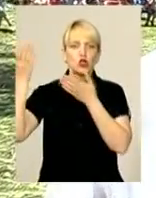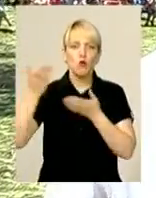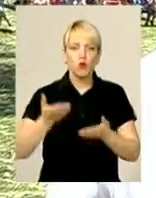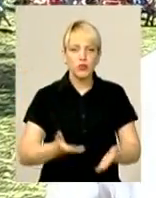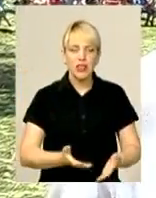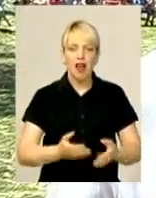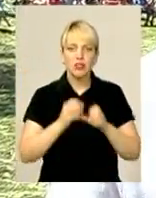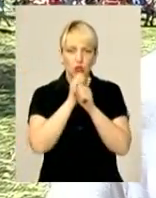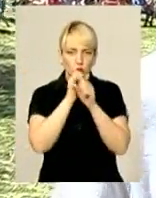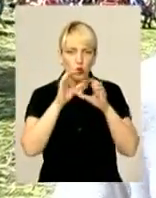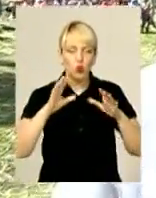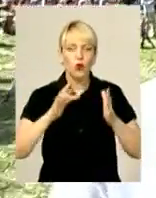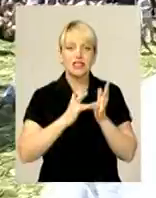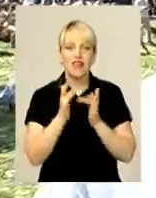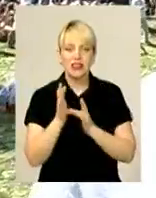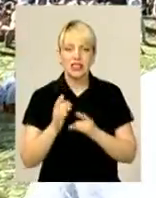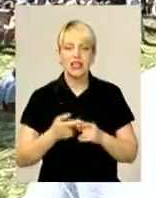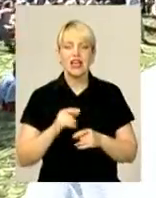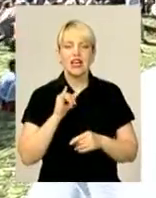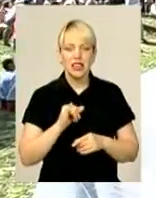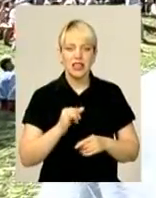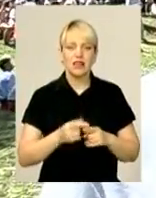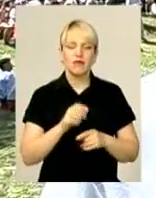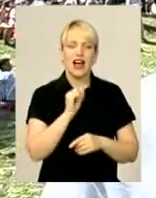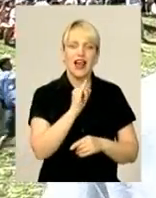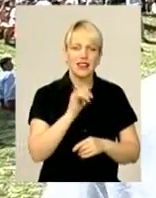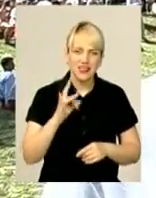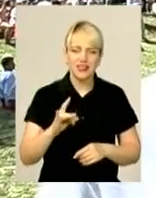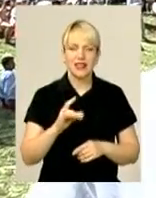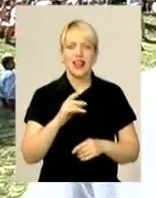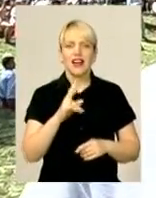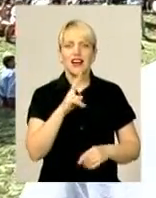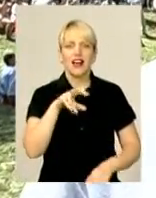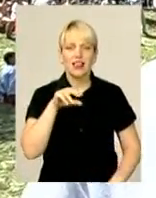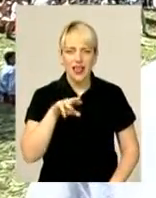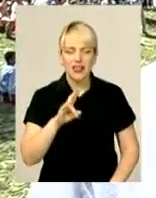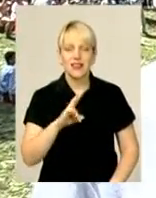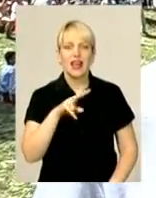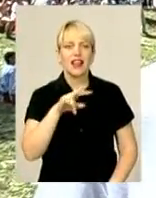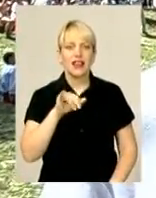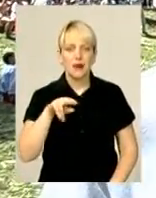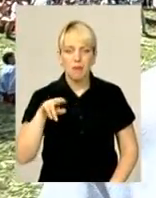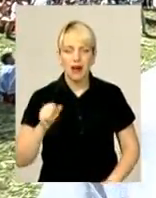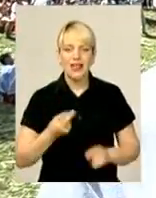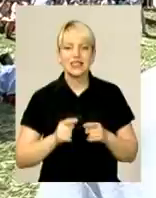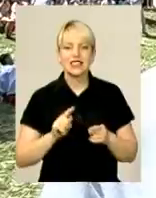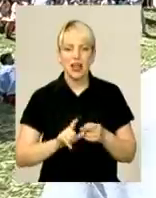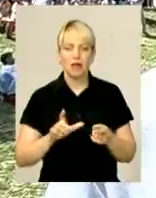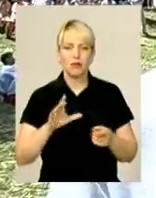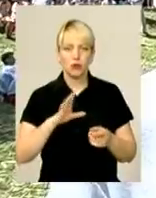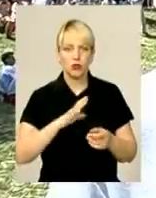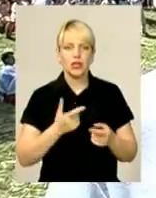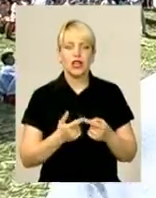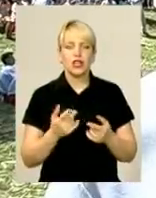Аїр, Лепеха, як ми її називаємо, Клен, Липа – це були такими принадами для